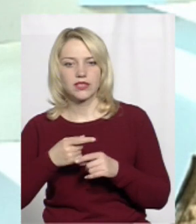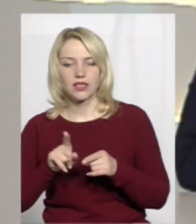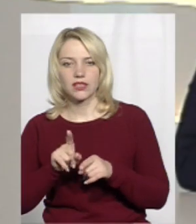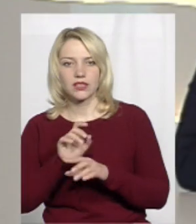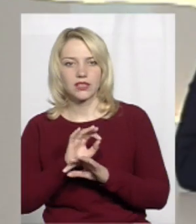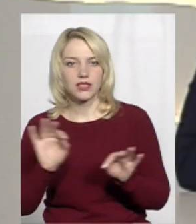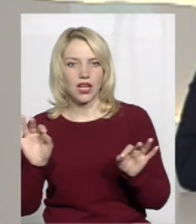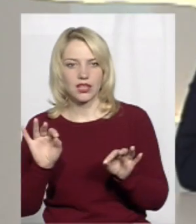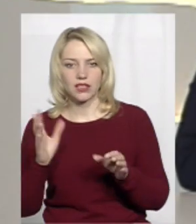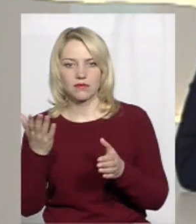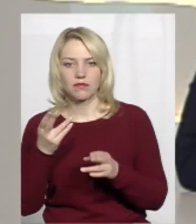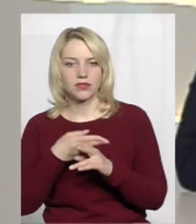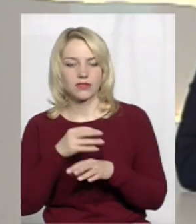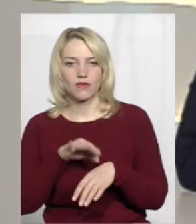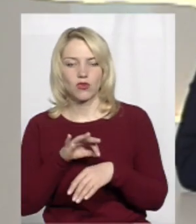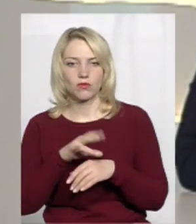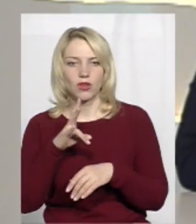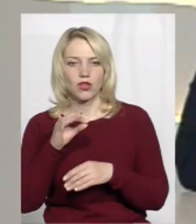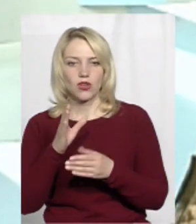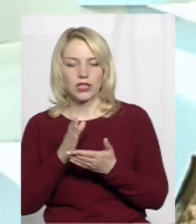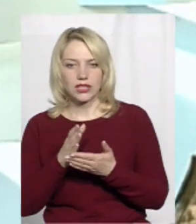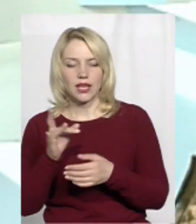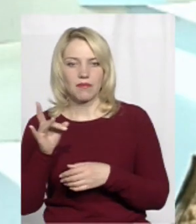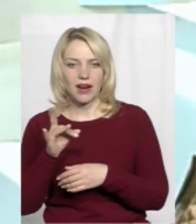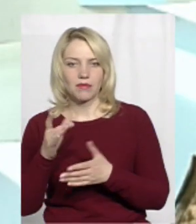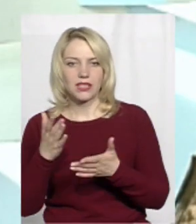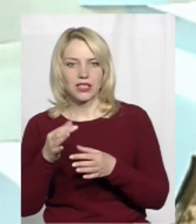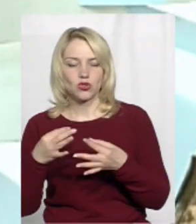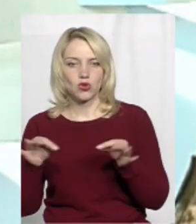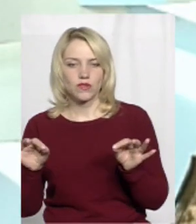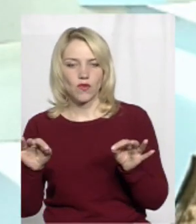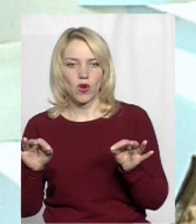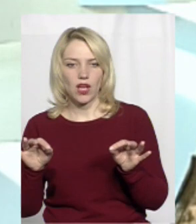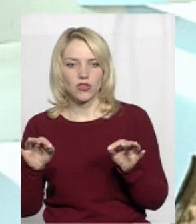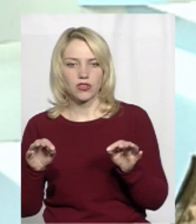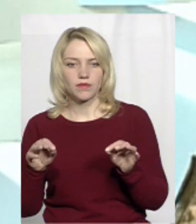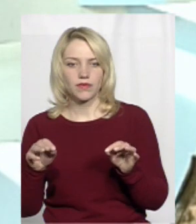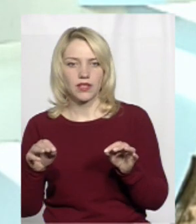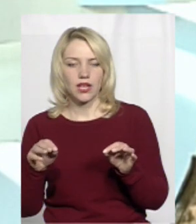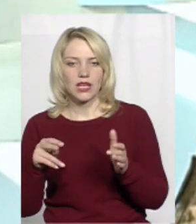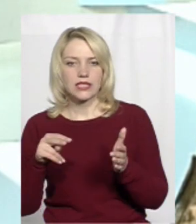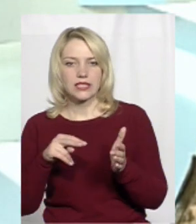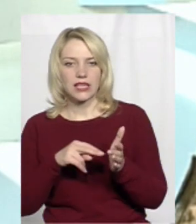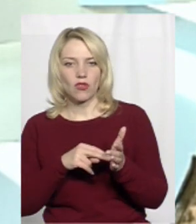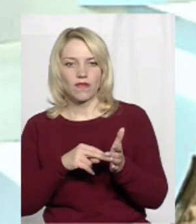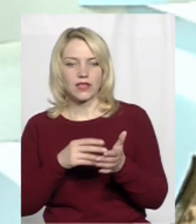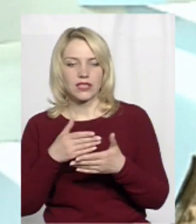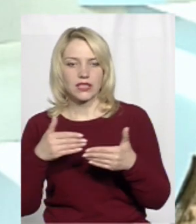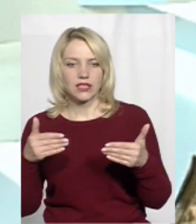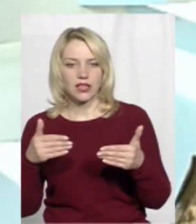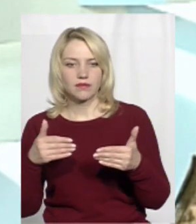ідеальних, без хвороб, але є параметри, які дозволяють становитись нам і